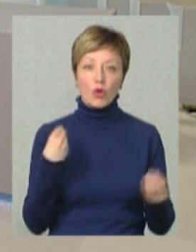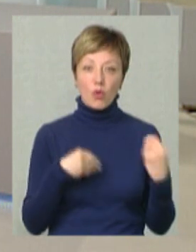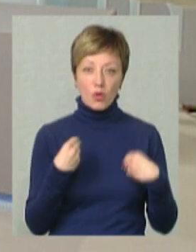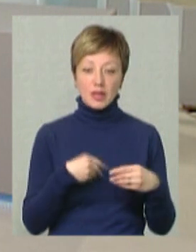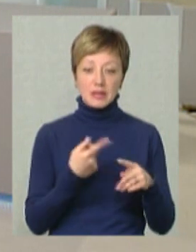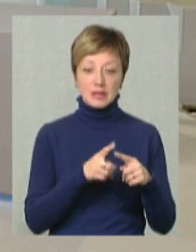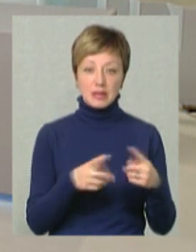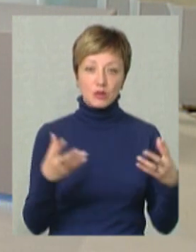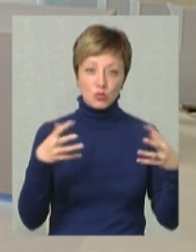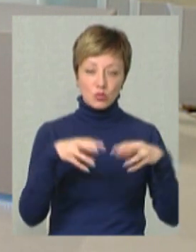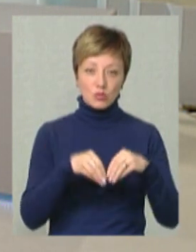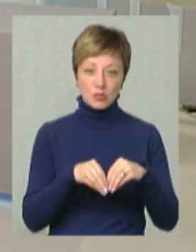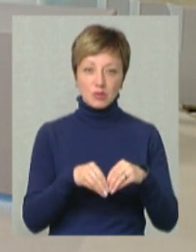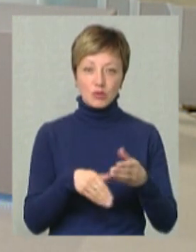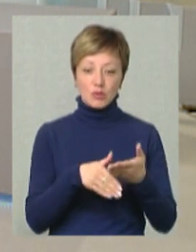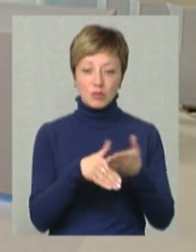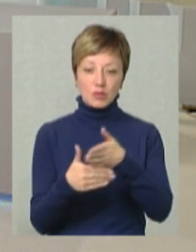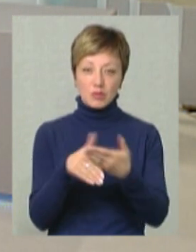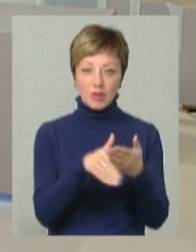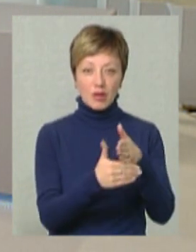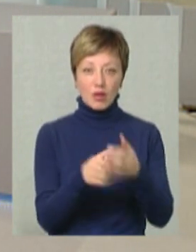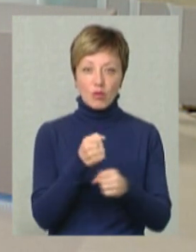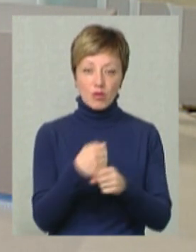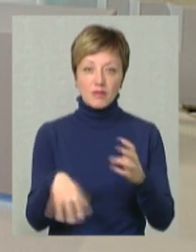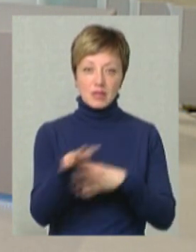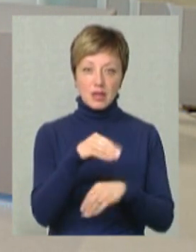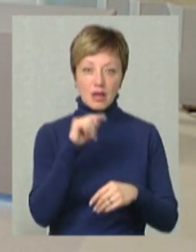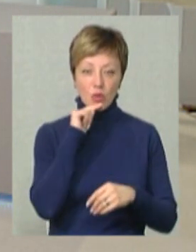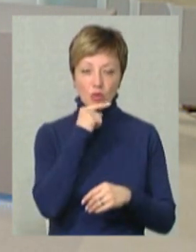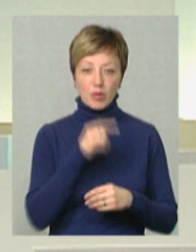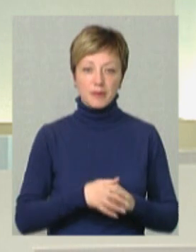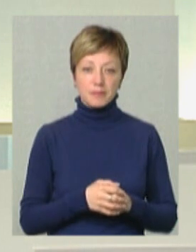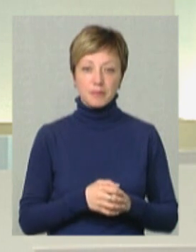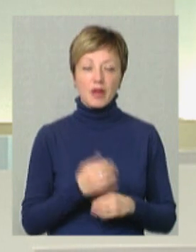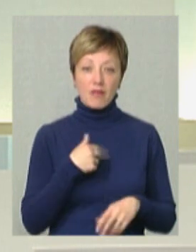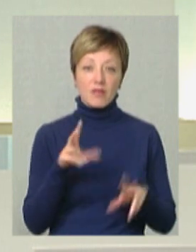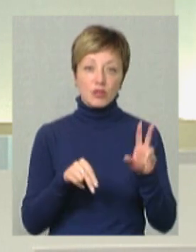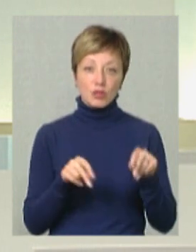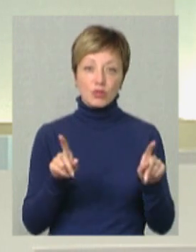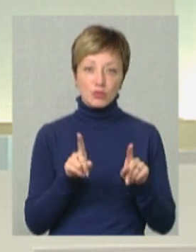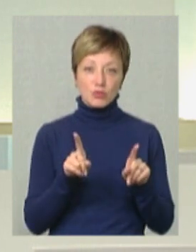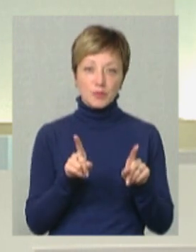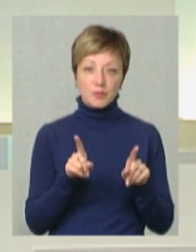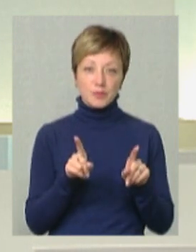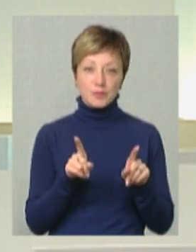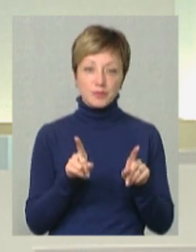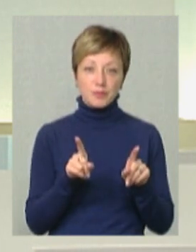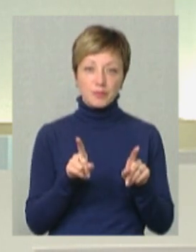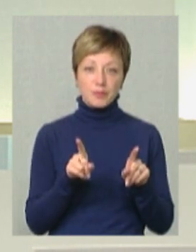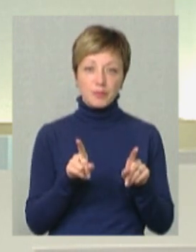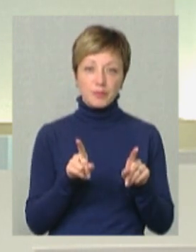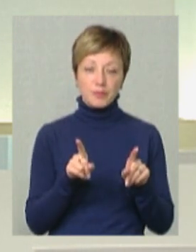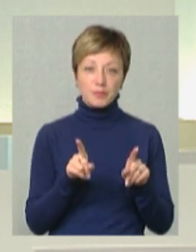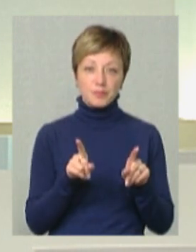це суміжні допомагає роботі всієї економіки. Тому я вважаю, що IT